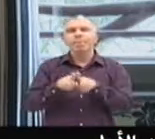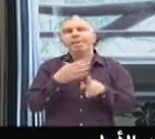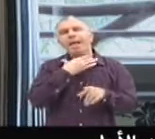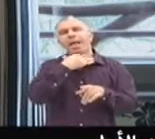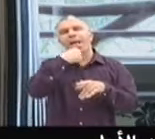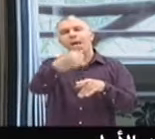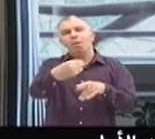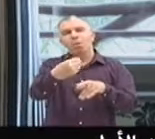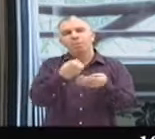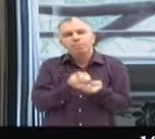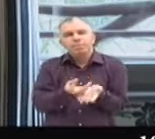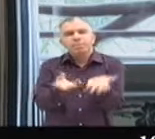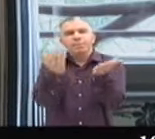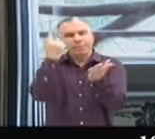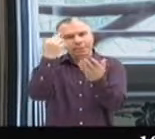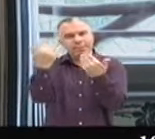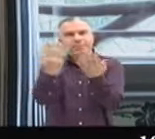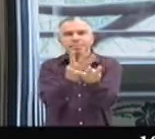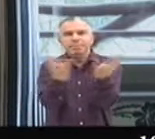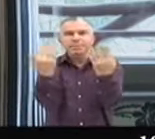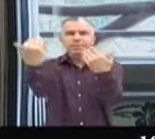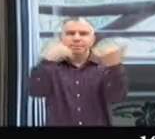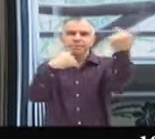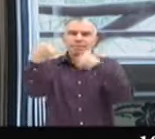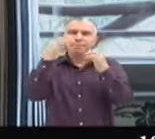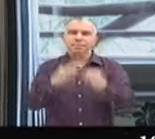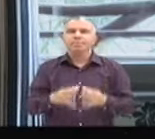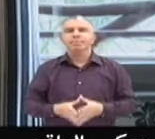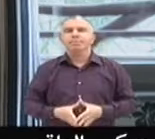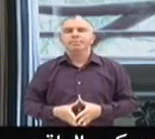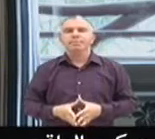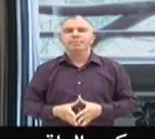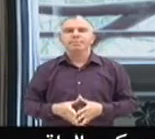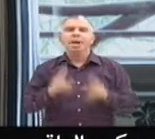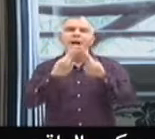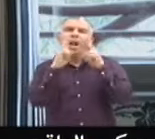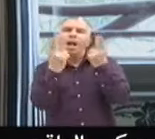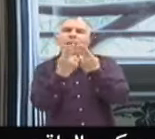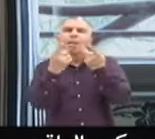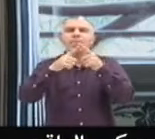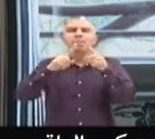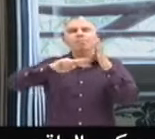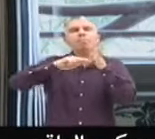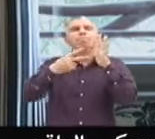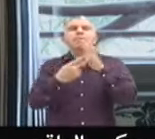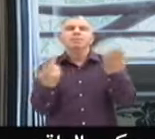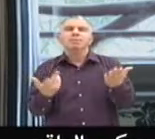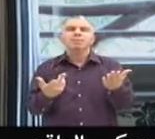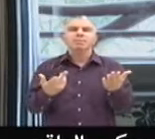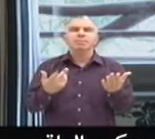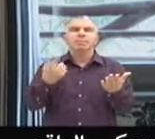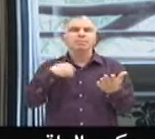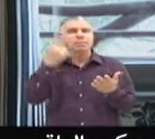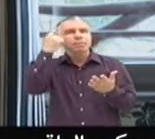tableau. Ça se passe dans les années 1900, effectivement. Et le monde est inversé. Et c'était pareil,